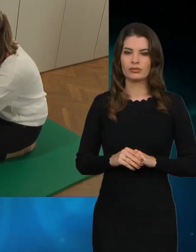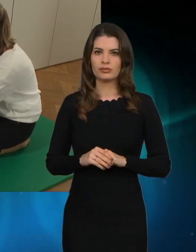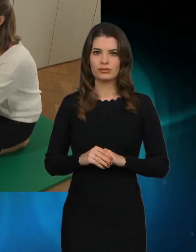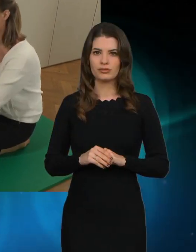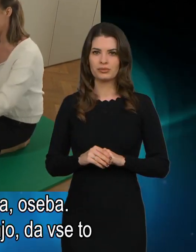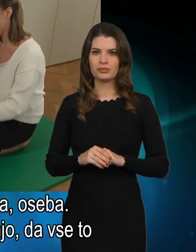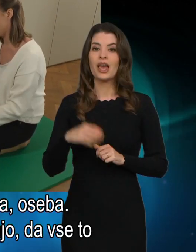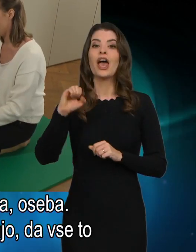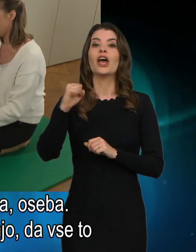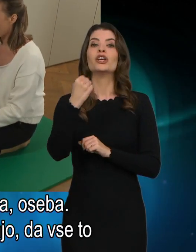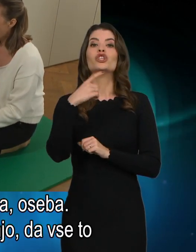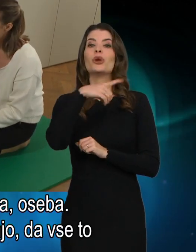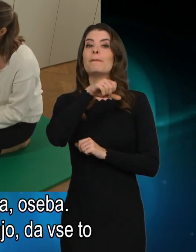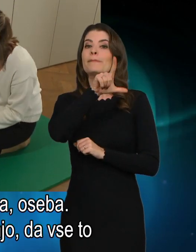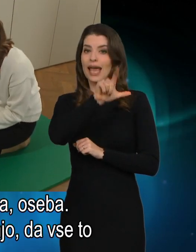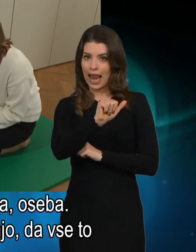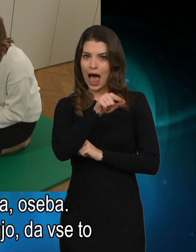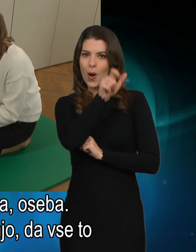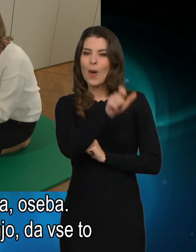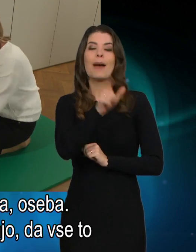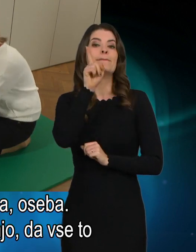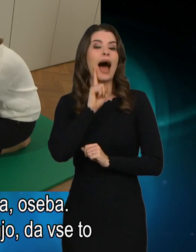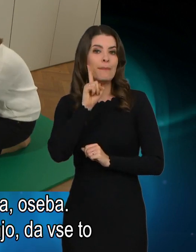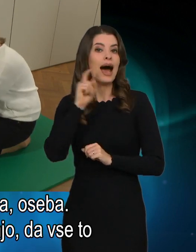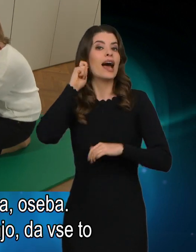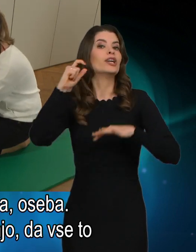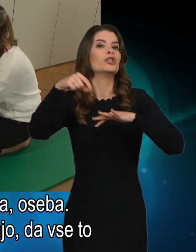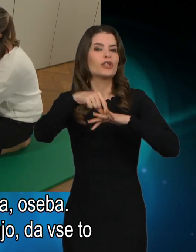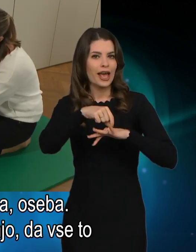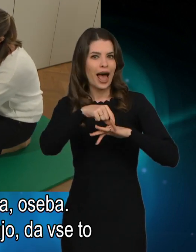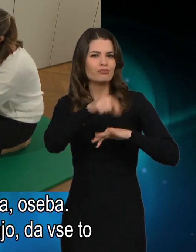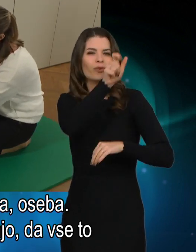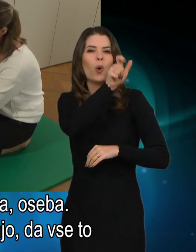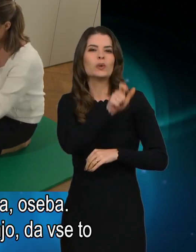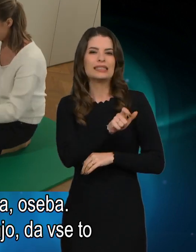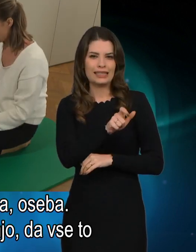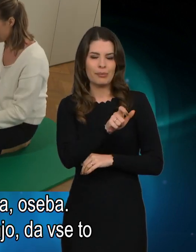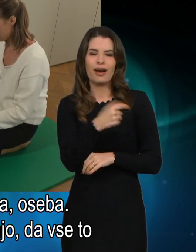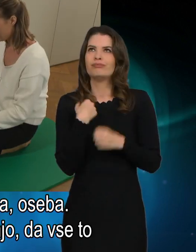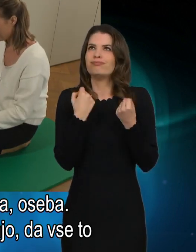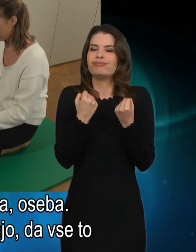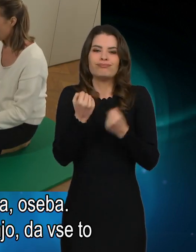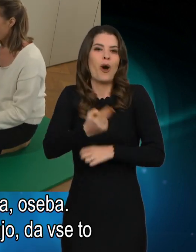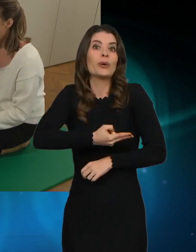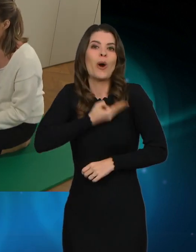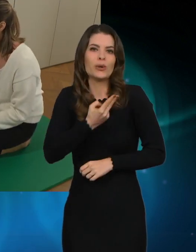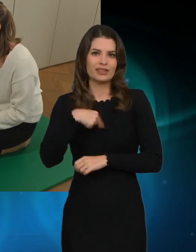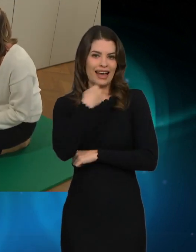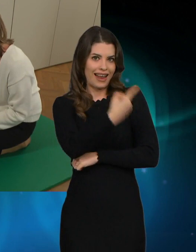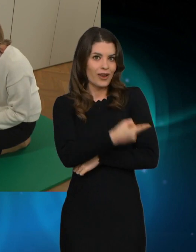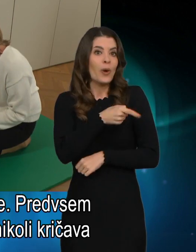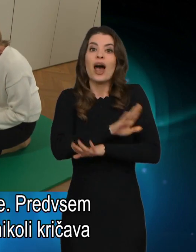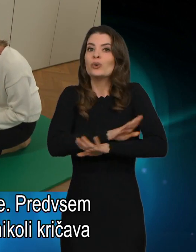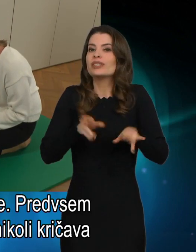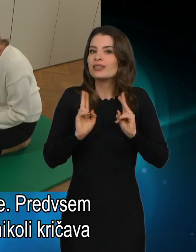Špela je mama, žena, osoba. Tako sem ponosna na njo, da vse to zmore,